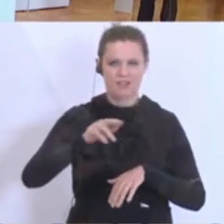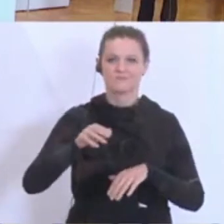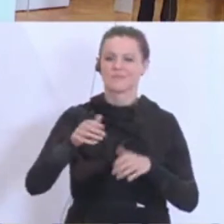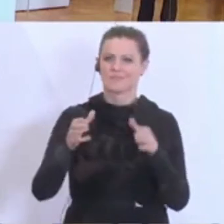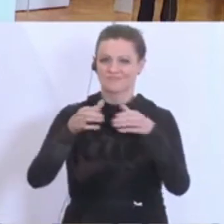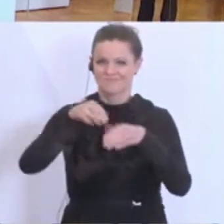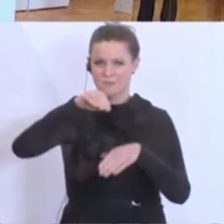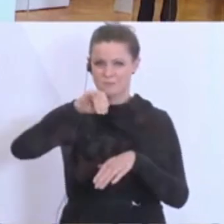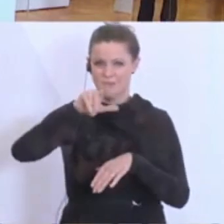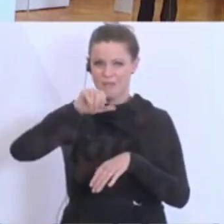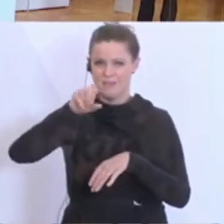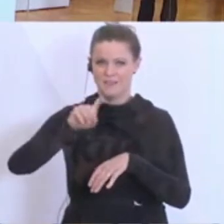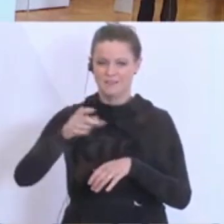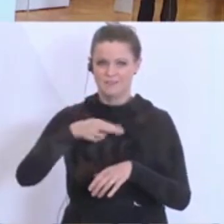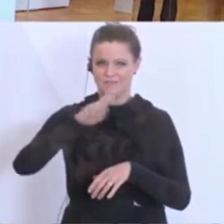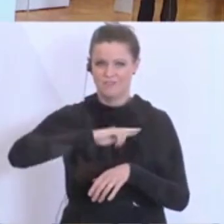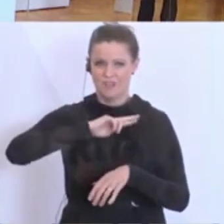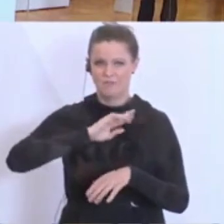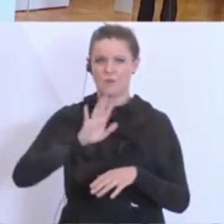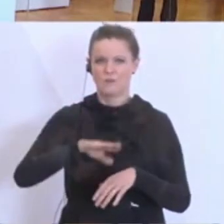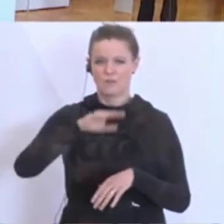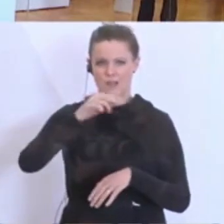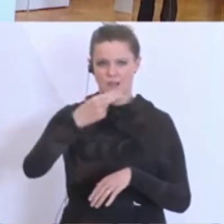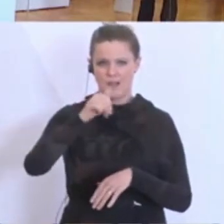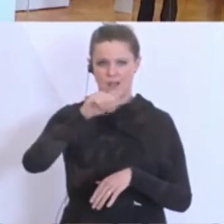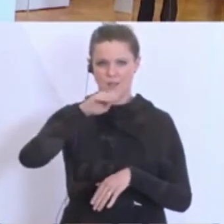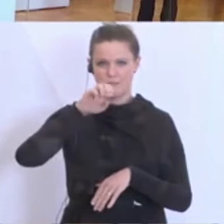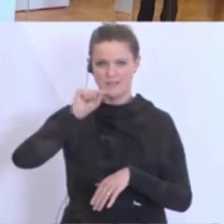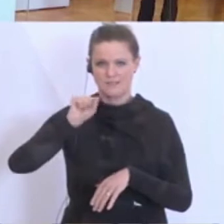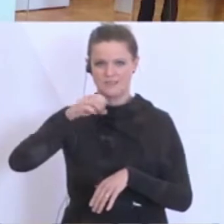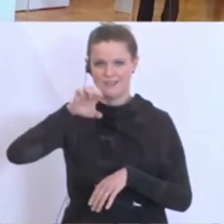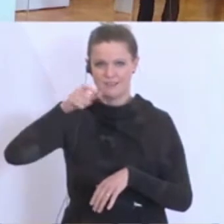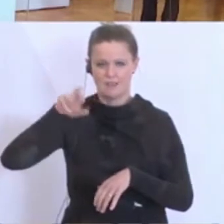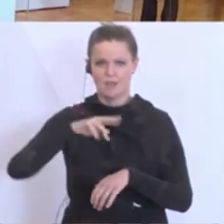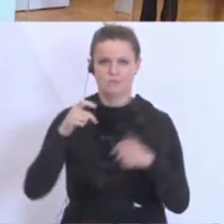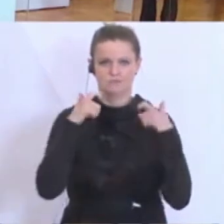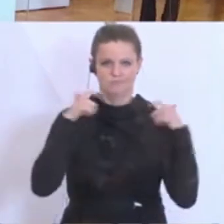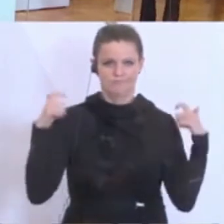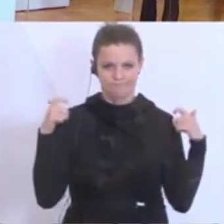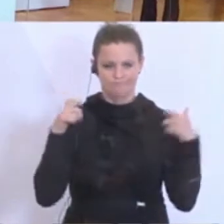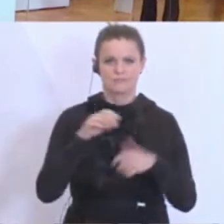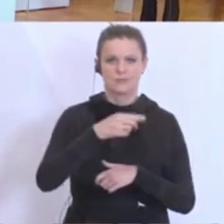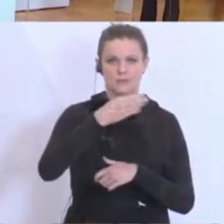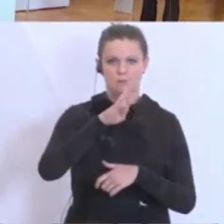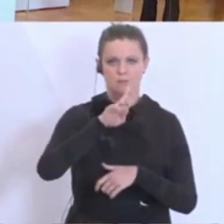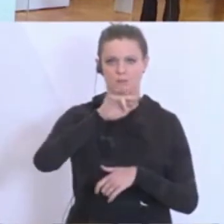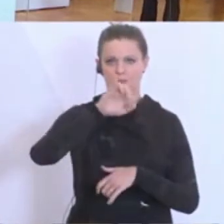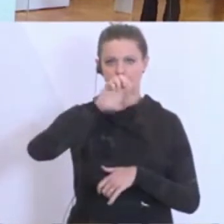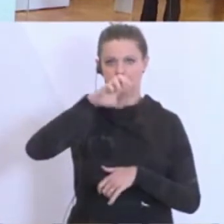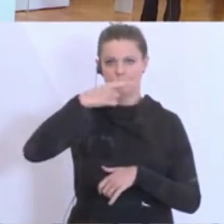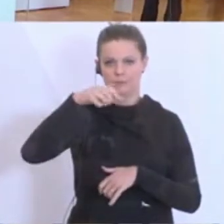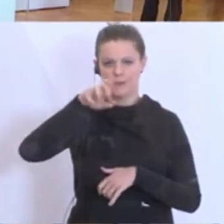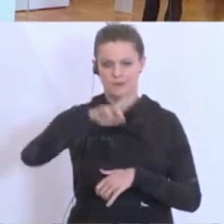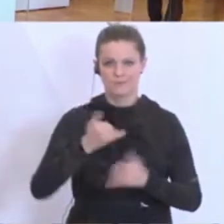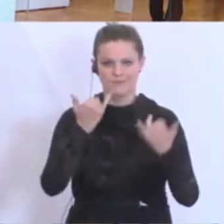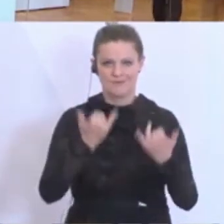Generalmajor Erwin Hammerseder und Generalschef General Robert Prieger. Ich ersuche zunächst um das Statement von unserer Frau Verteidigungsministerin. Bitte